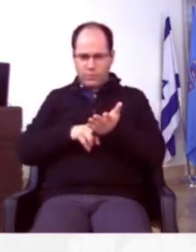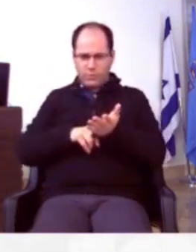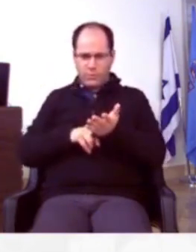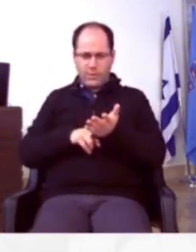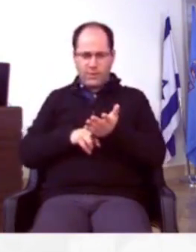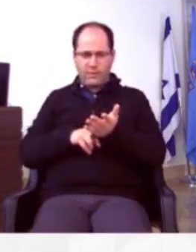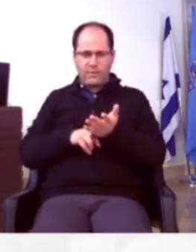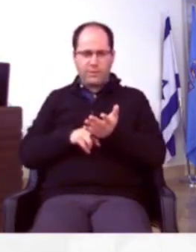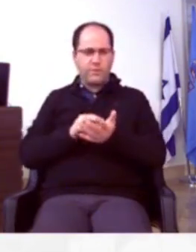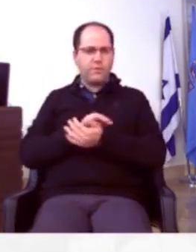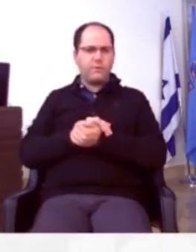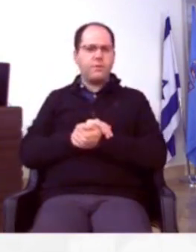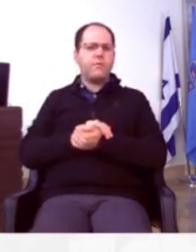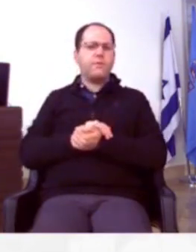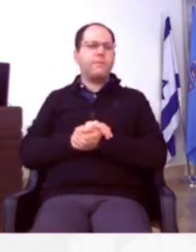נכון?